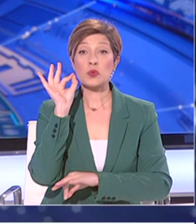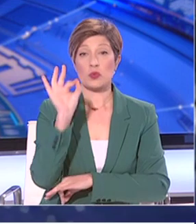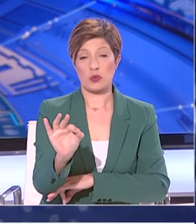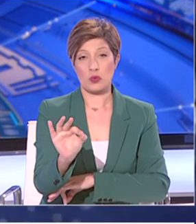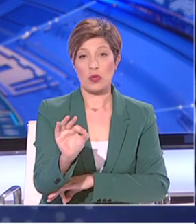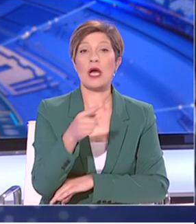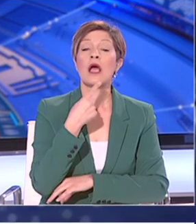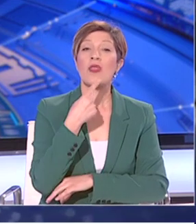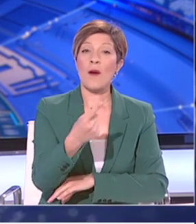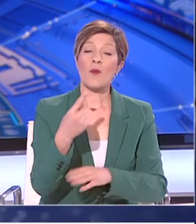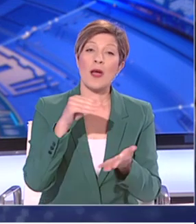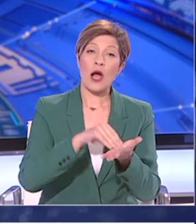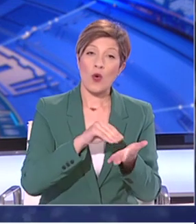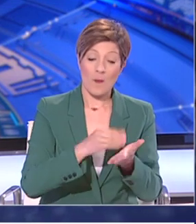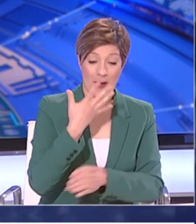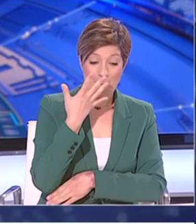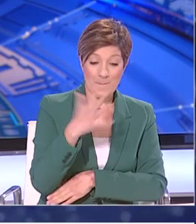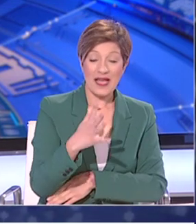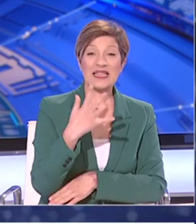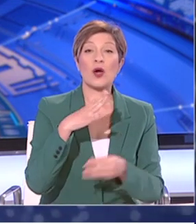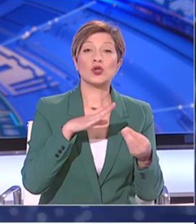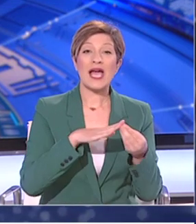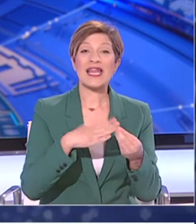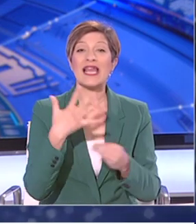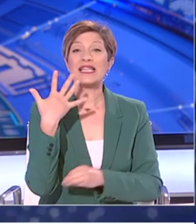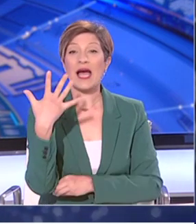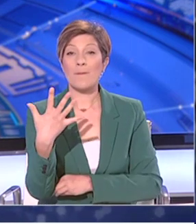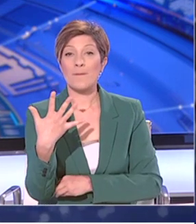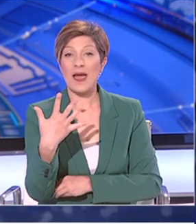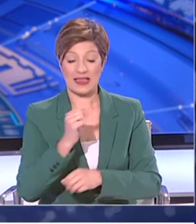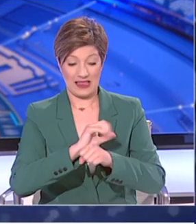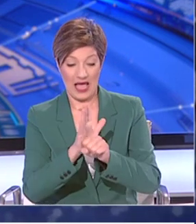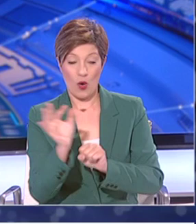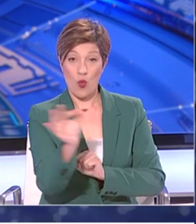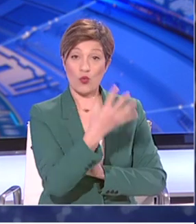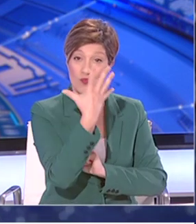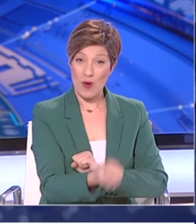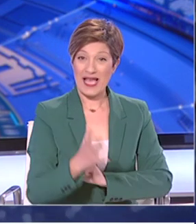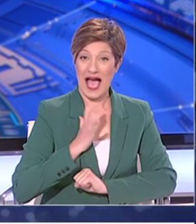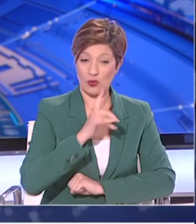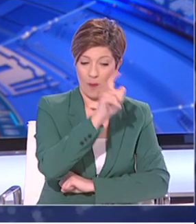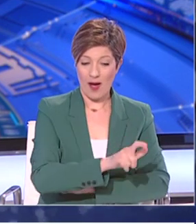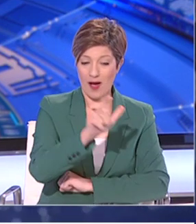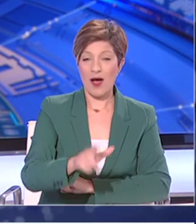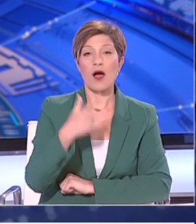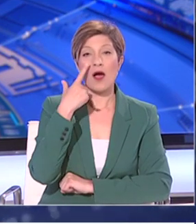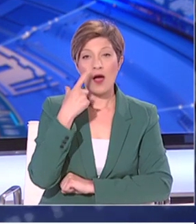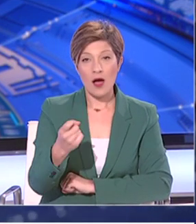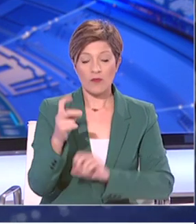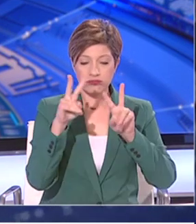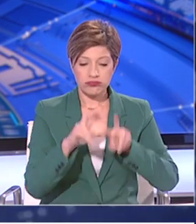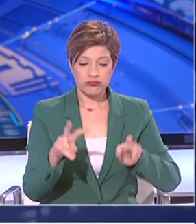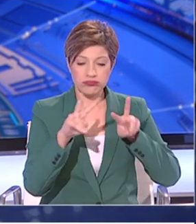Να αναφέρουμε επίσης ότι τα 595 περιστατικά COVID-19 εντοπίστηκαν μετά τη